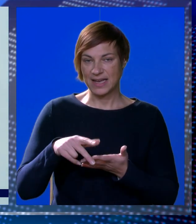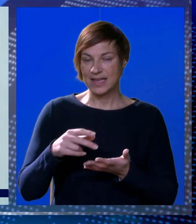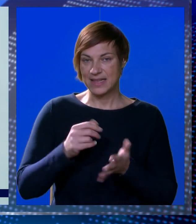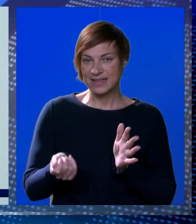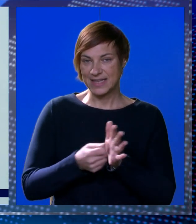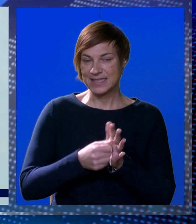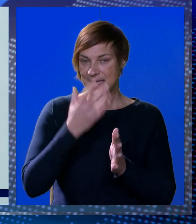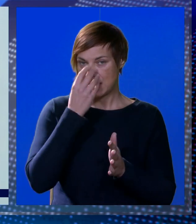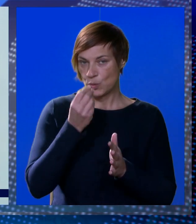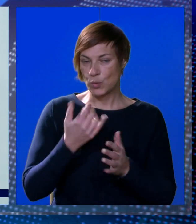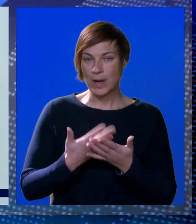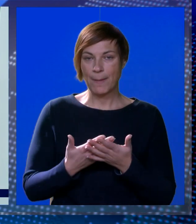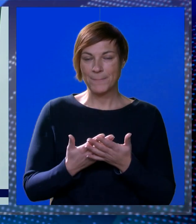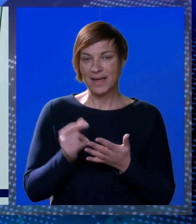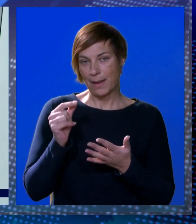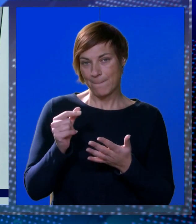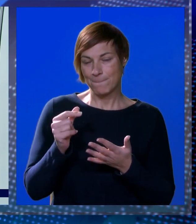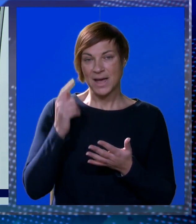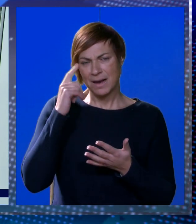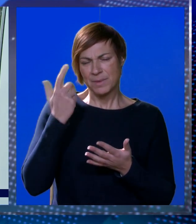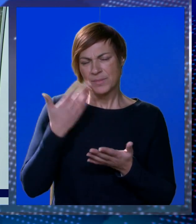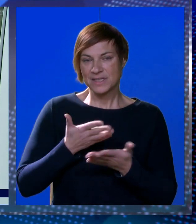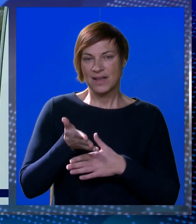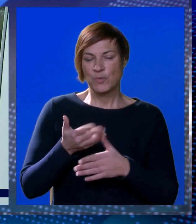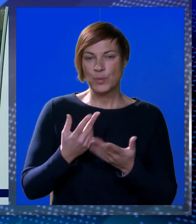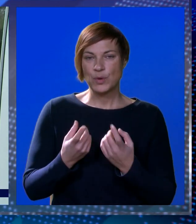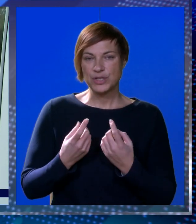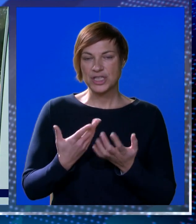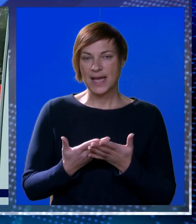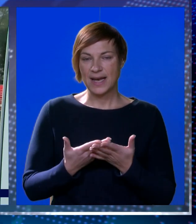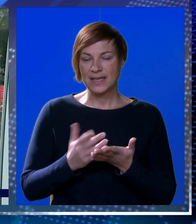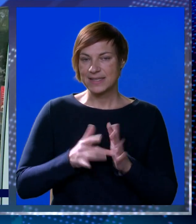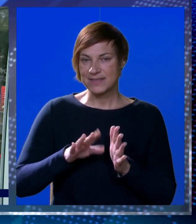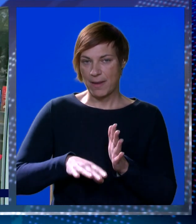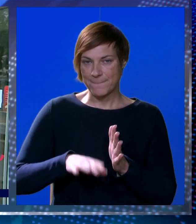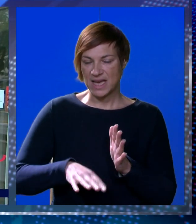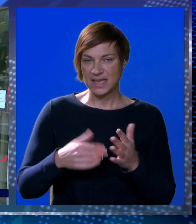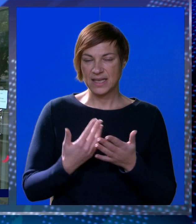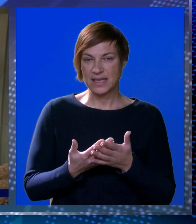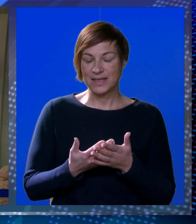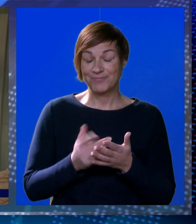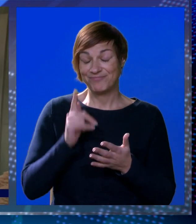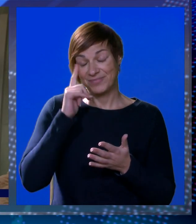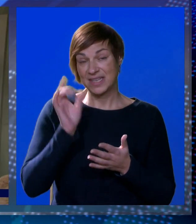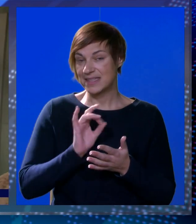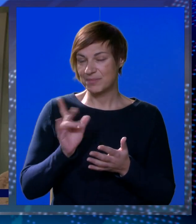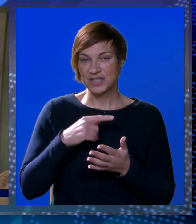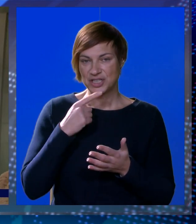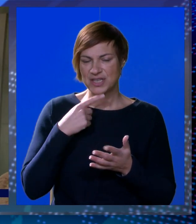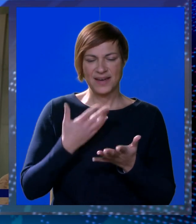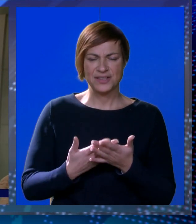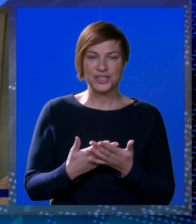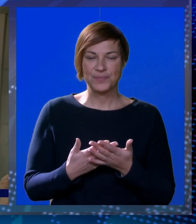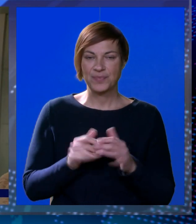jeli dalje gledate cijene u kunama? A malo mi kroz glavu prođe, ali sve manje i manje. Ne znam vam ništa